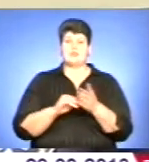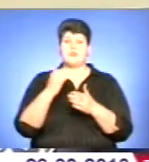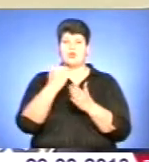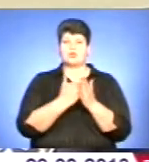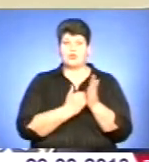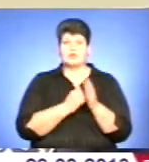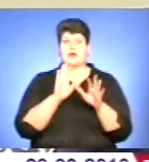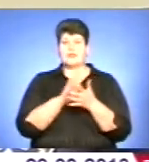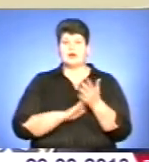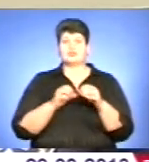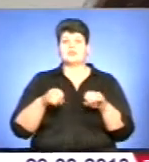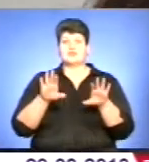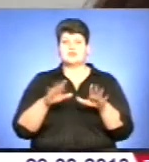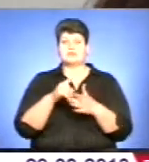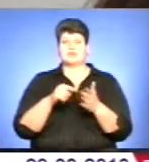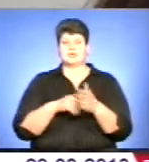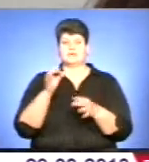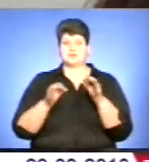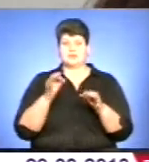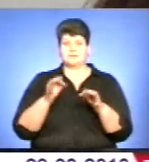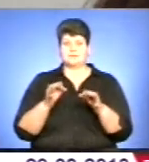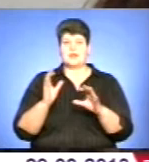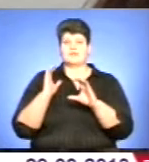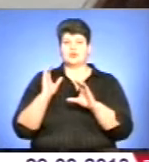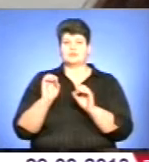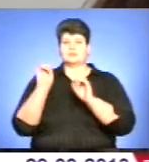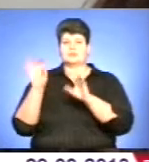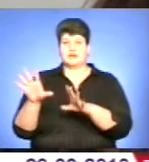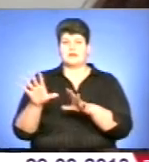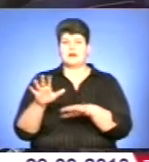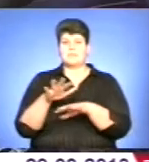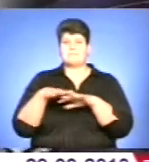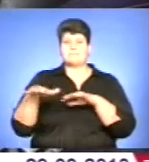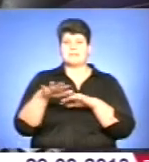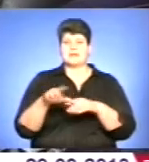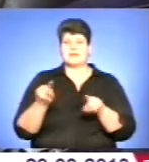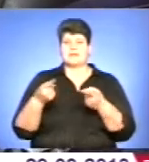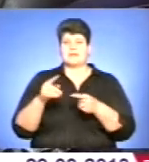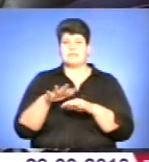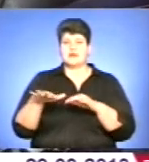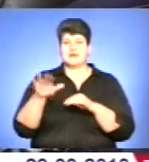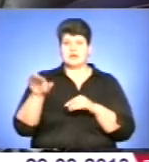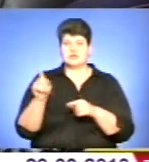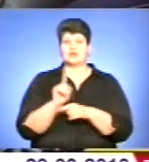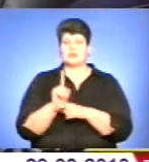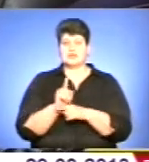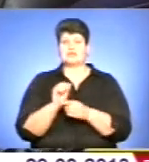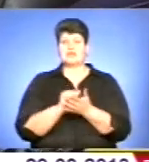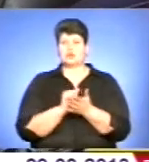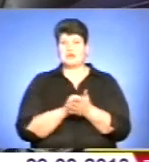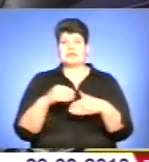далі буде вирішуватися питання в суді. Автобус поміщений на арешт майданчик, згідно наших всіх нормативних документів, згідно закону,